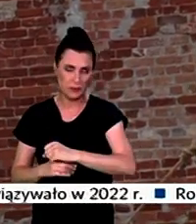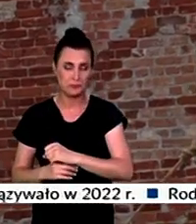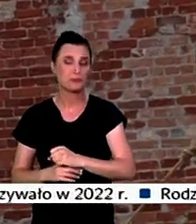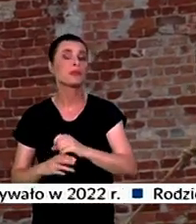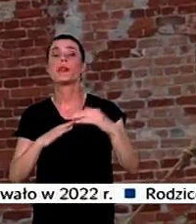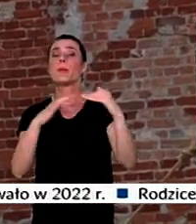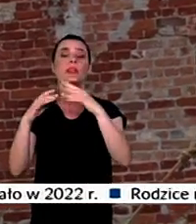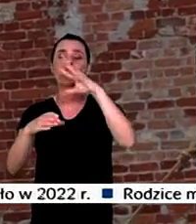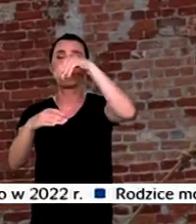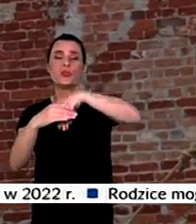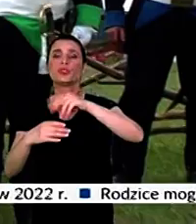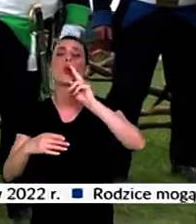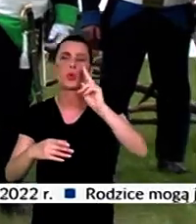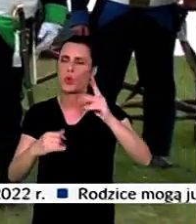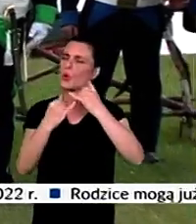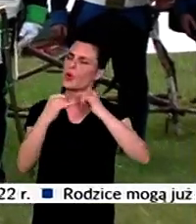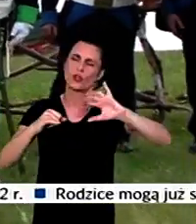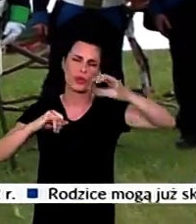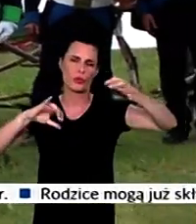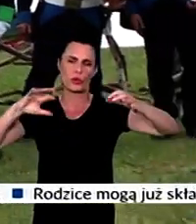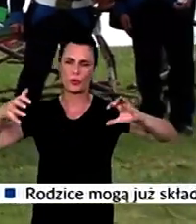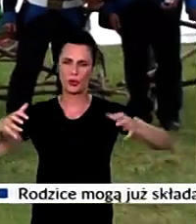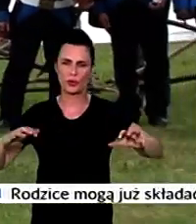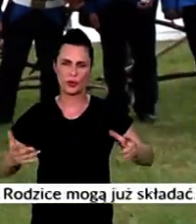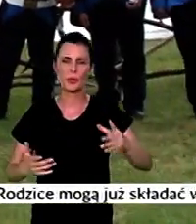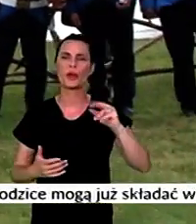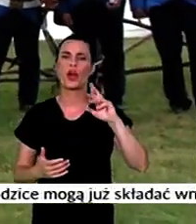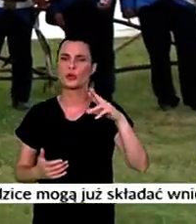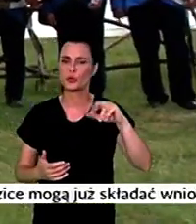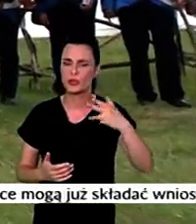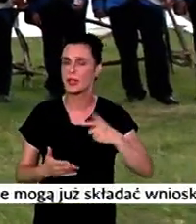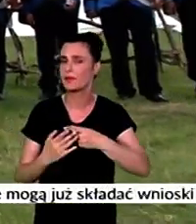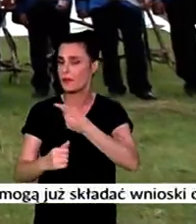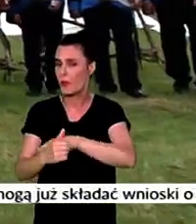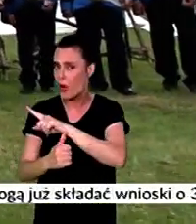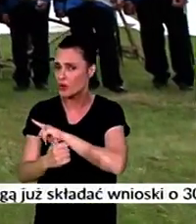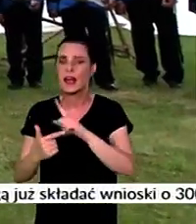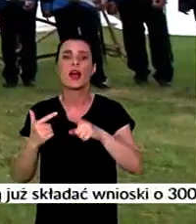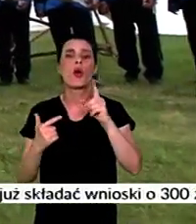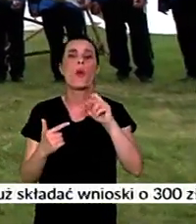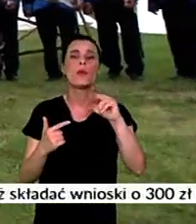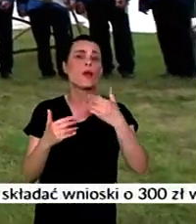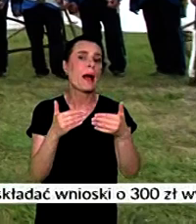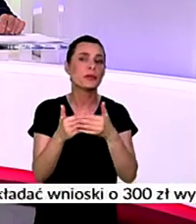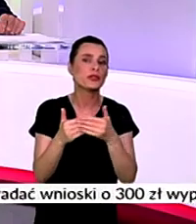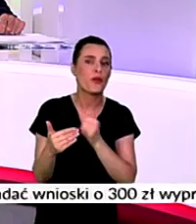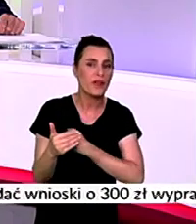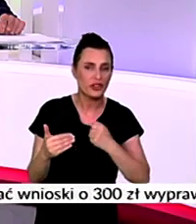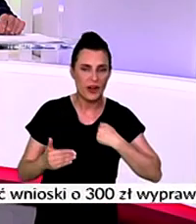bitwie wzięli rekonstruktorzy z różnych grup i stowarzyszeń, m.in. z Poznania i Kobyłki pod Warszawą.